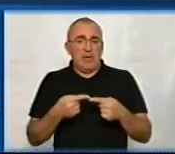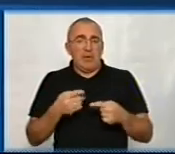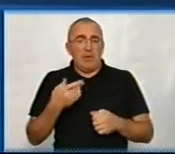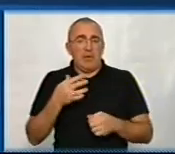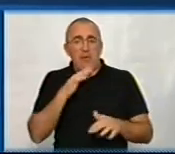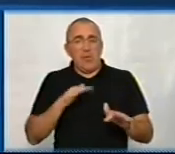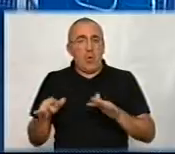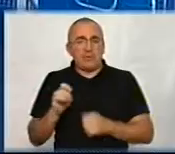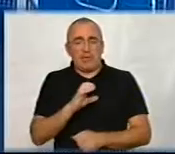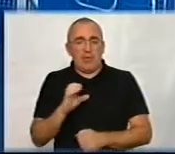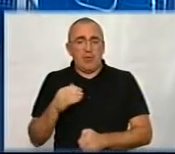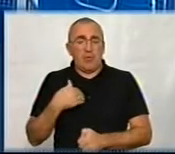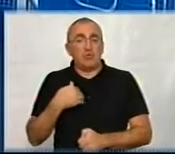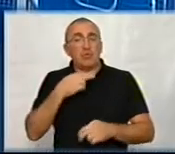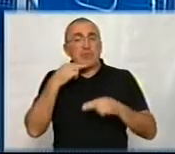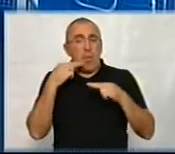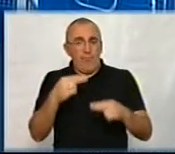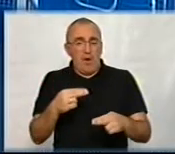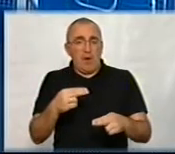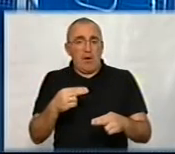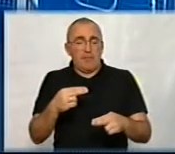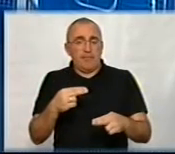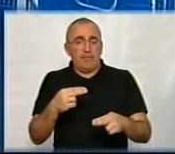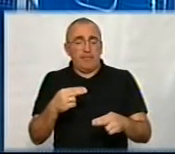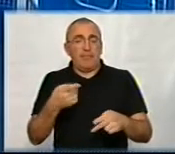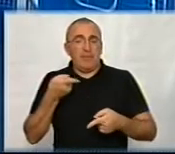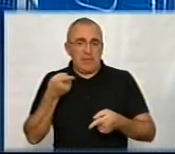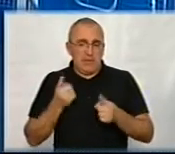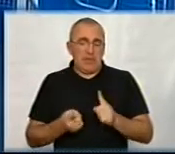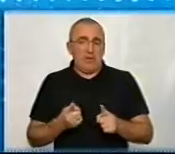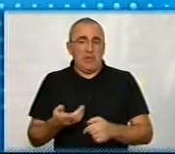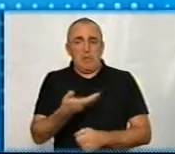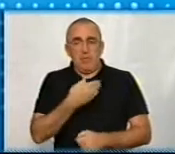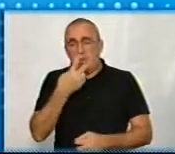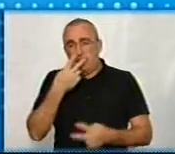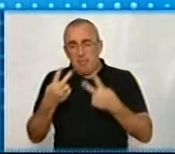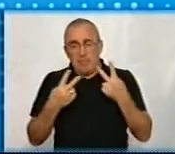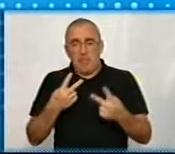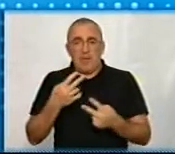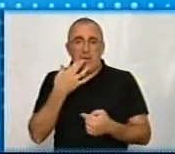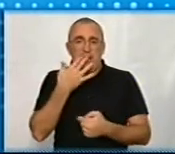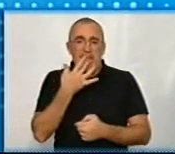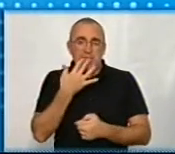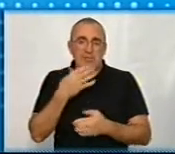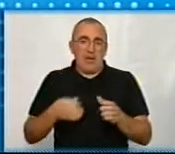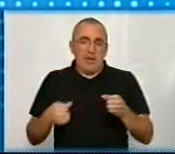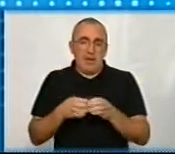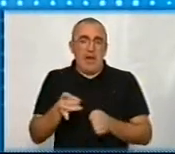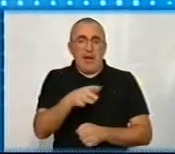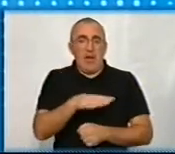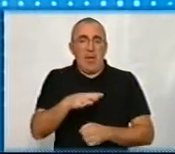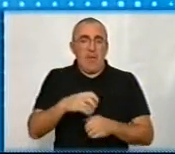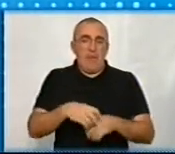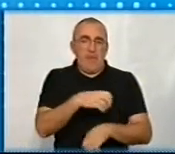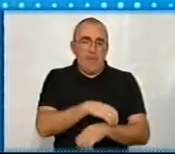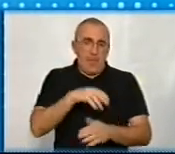процесі… Я хотів би просто зауважити, дійсно, у нас ми бачимо і національні партії, і регіональні партії, які